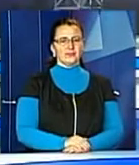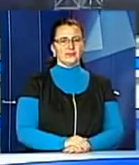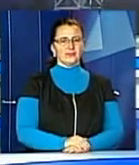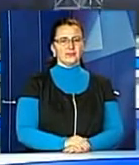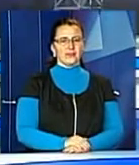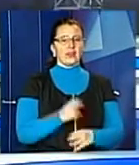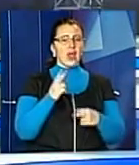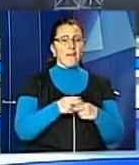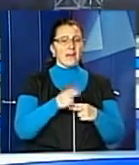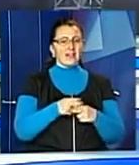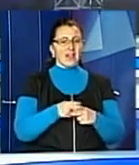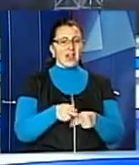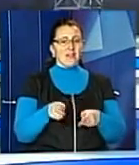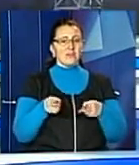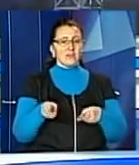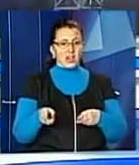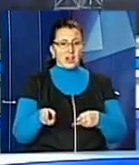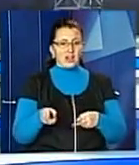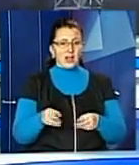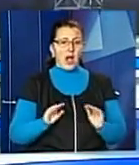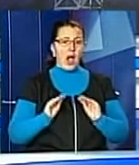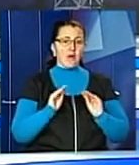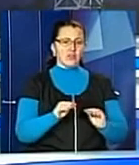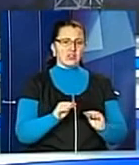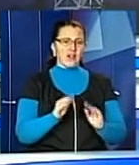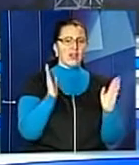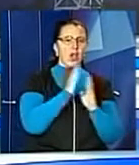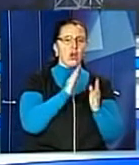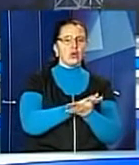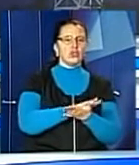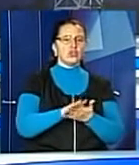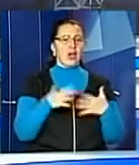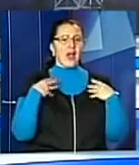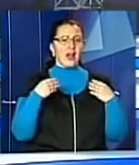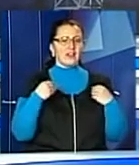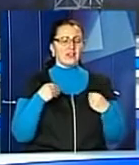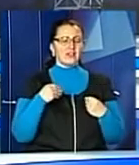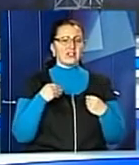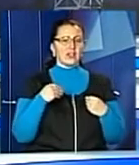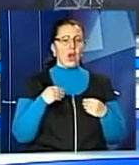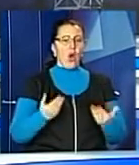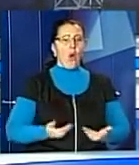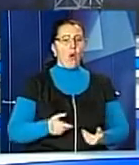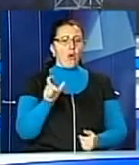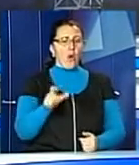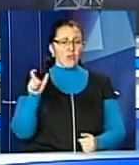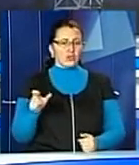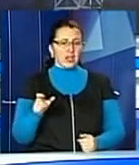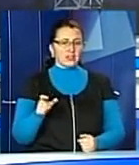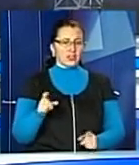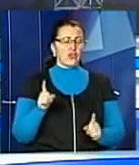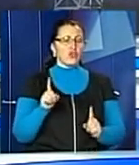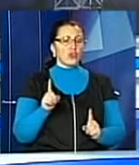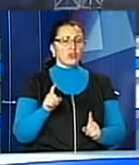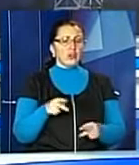Металеві вкрали, а встановили екологічно чисті. Львівські комунальники питання крадіжки дощоприймачів